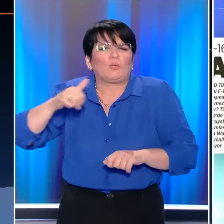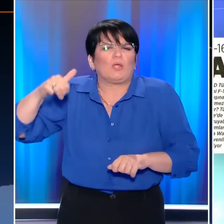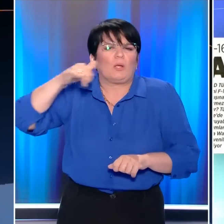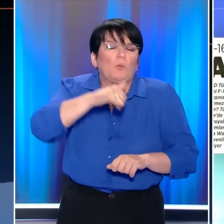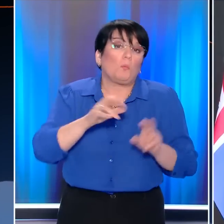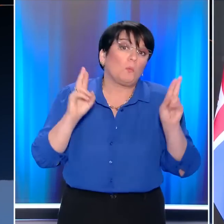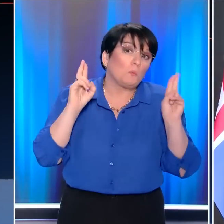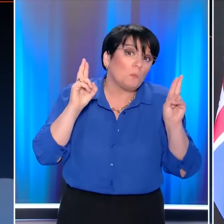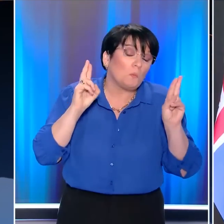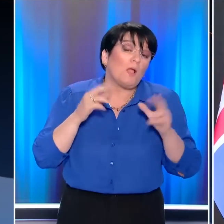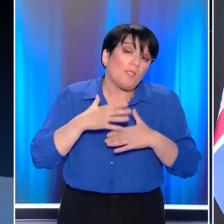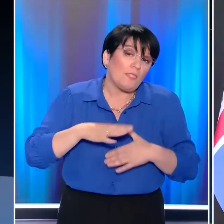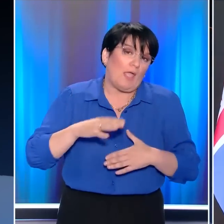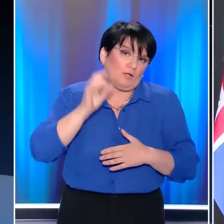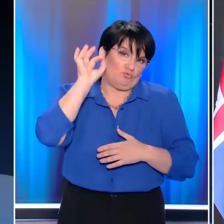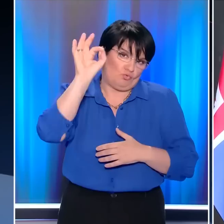που φιλοδοξιούν να φτιάξουν.